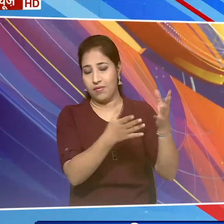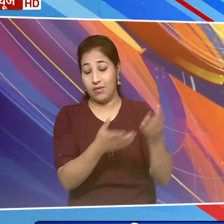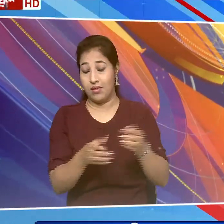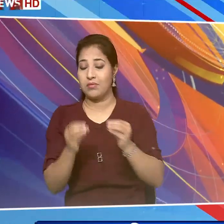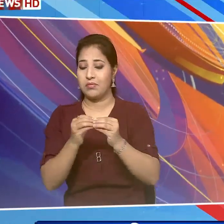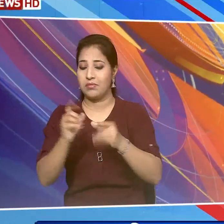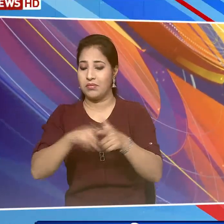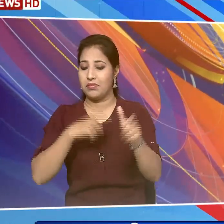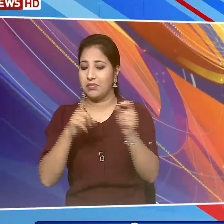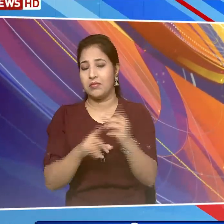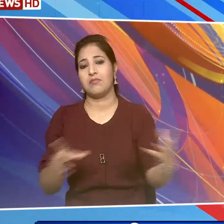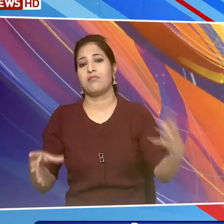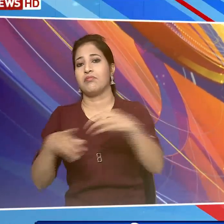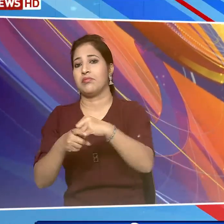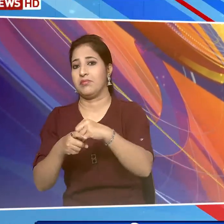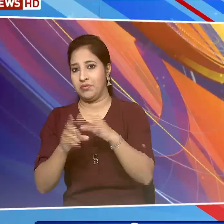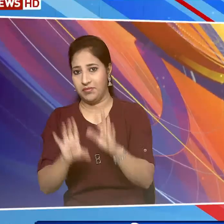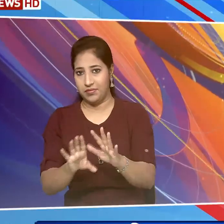शामिल हुए थे